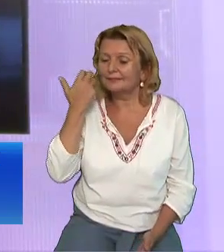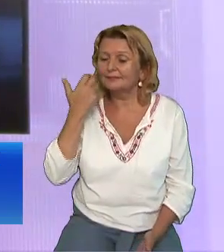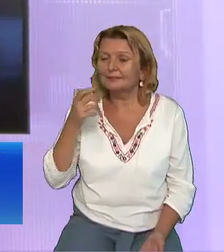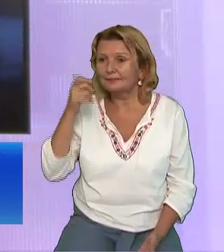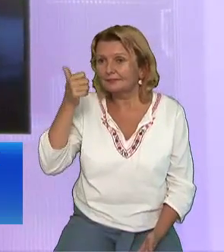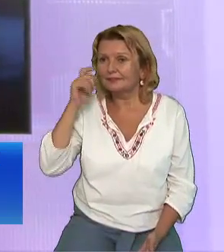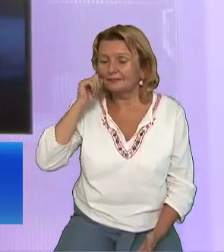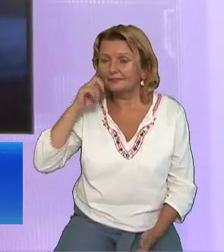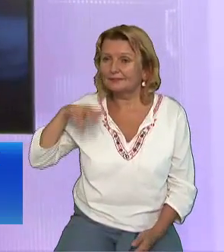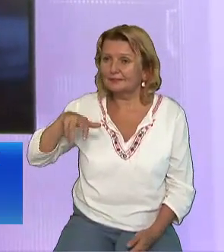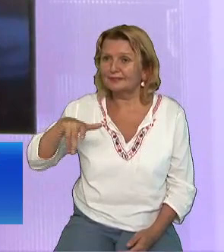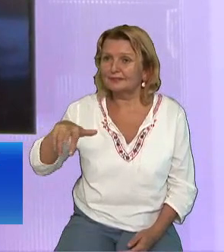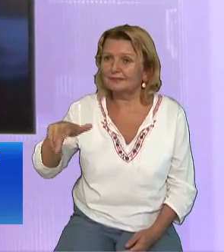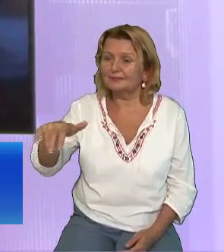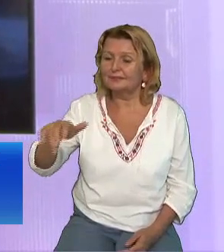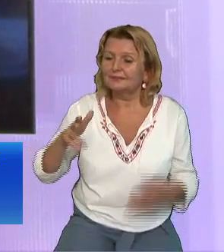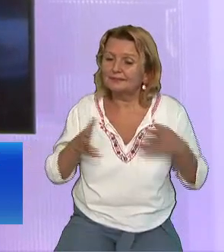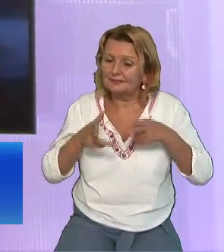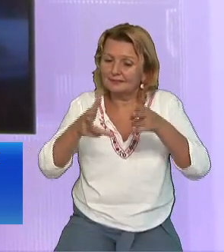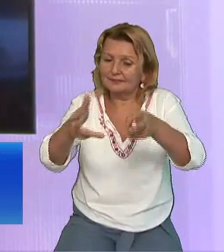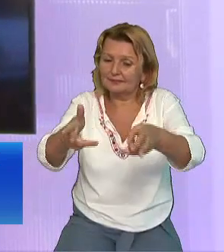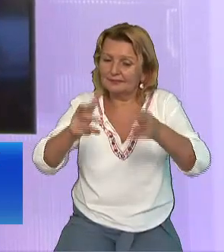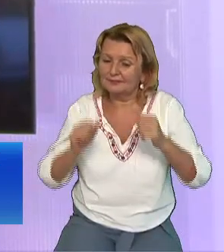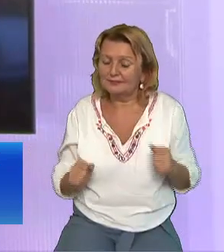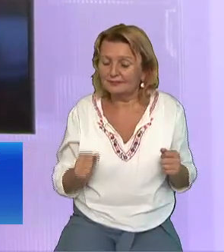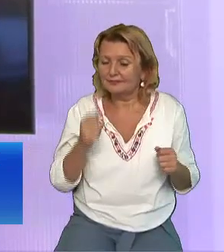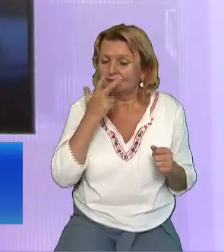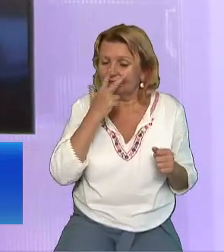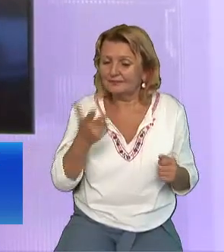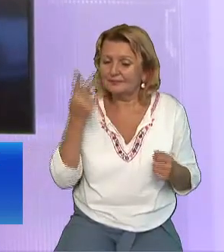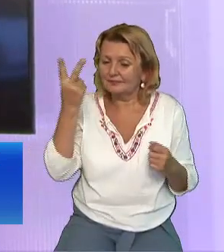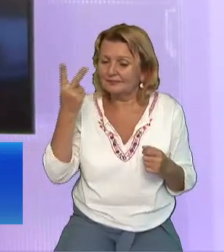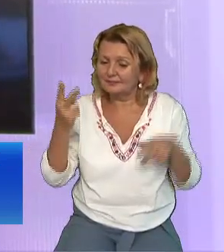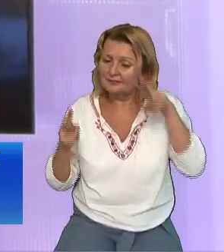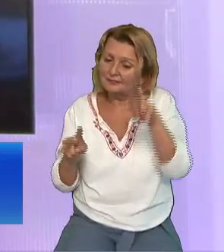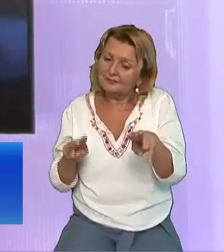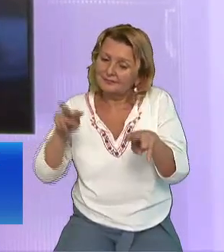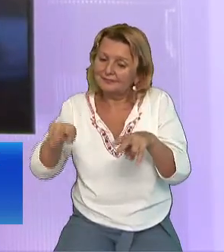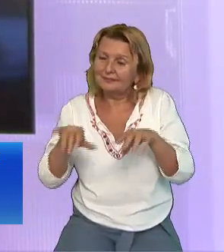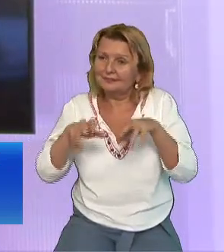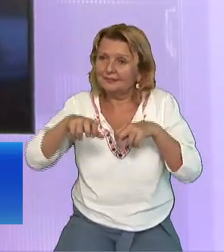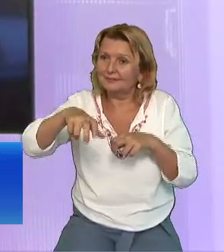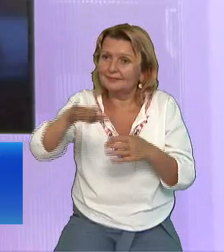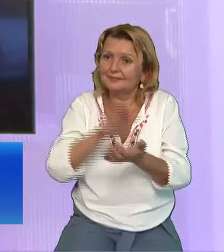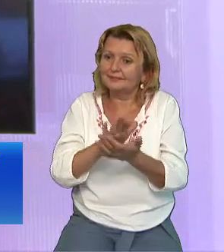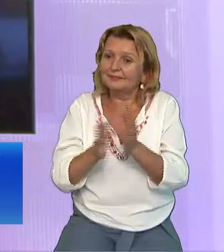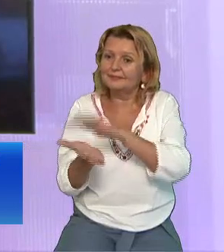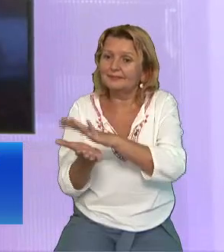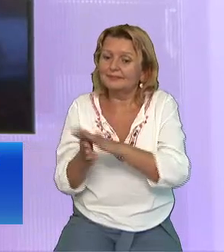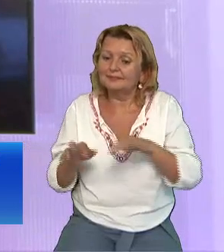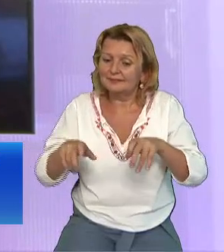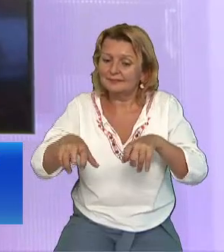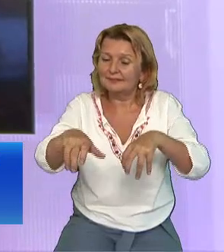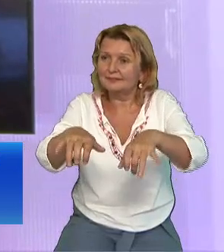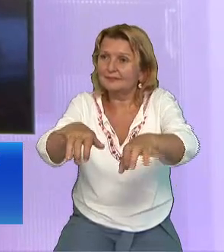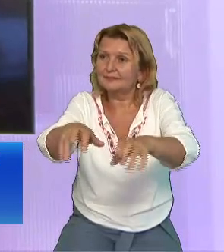Și a zis doamne când am trecut prin vale M-ai lăsat singur Și Dumnezeu a zis nu Ceea ce ai văzut acolo în